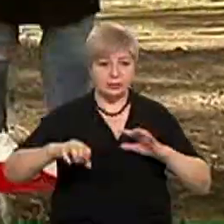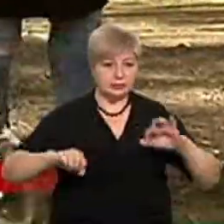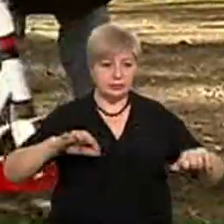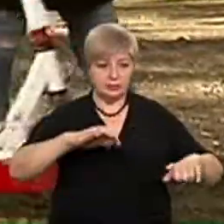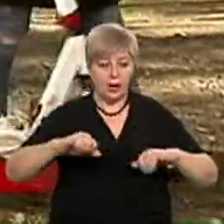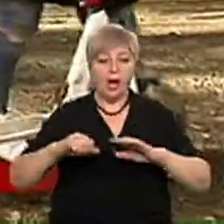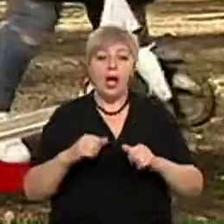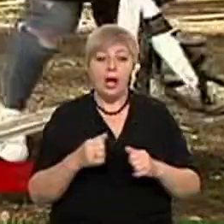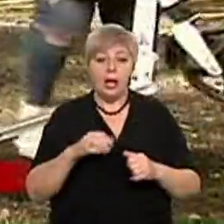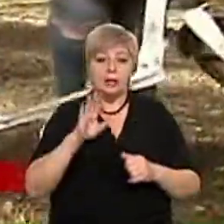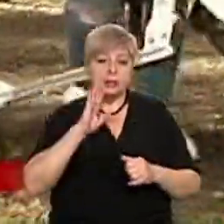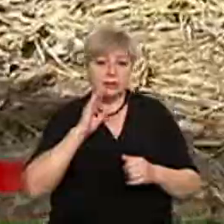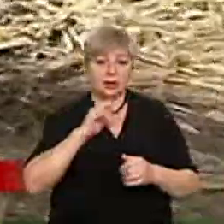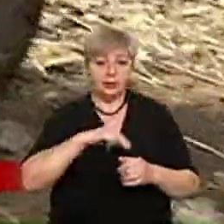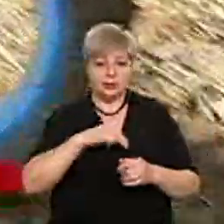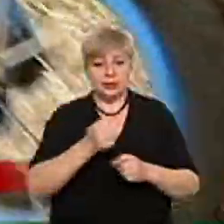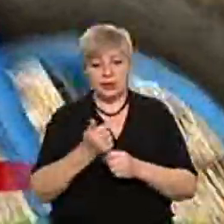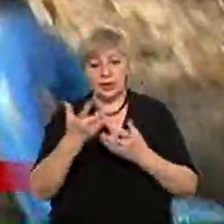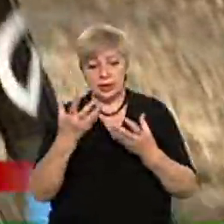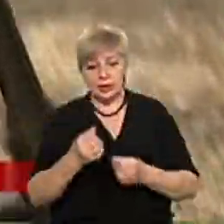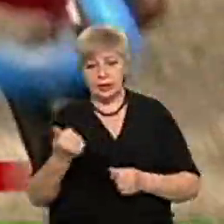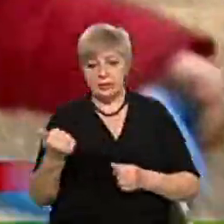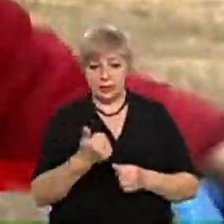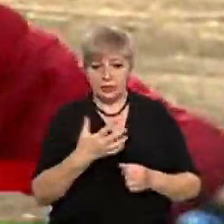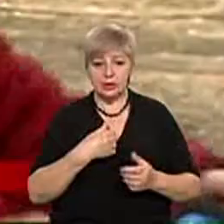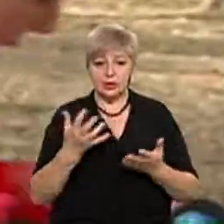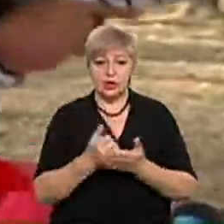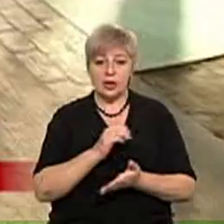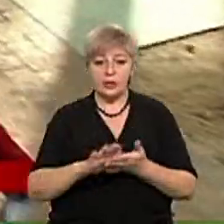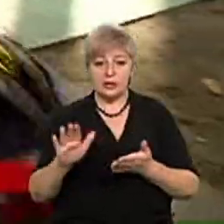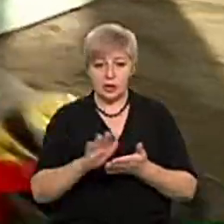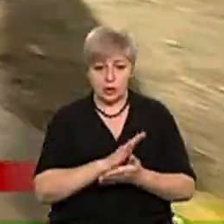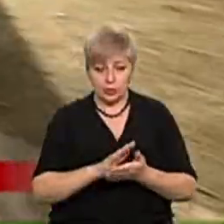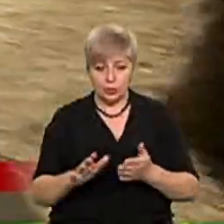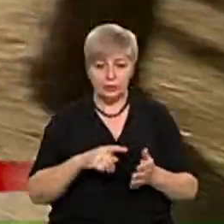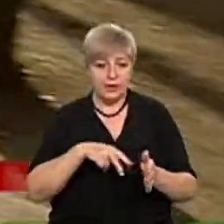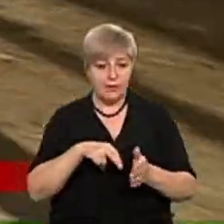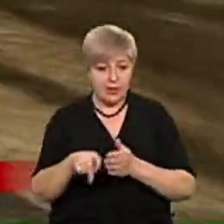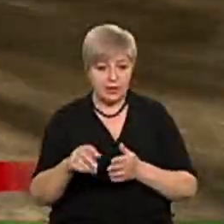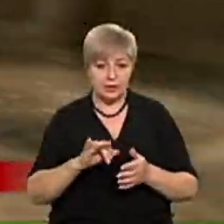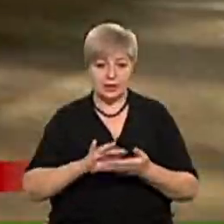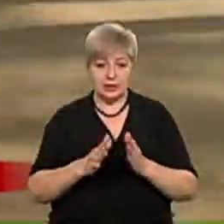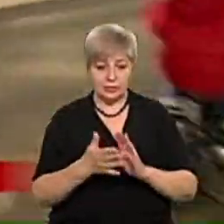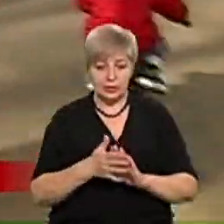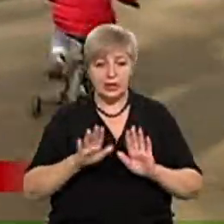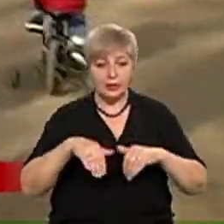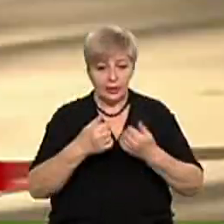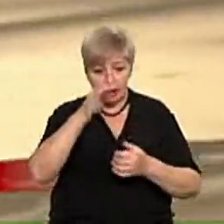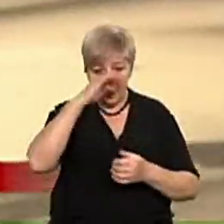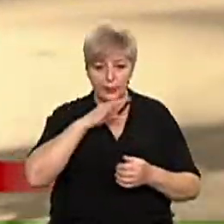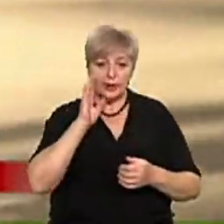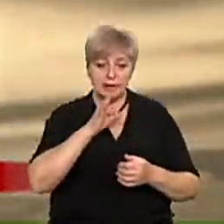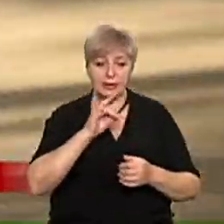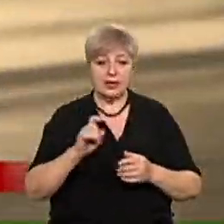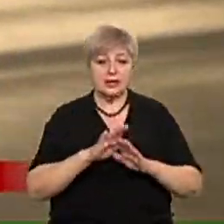Наталя працює кілька днів на тиждень і знайшла безкоштовний вихід із ситуації. Я тебе догоняю! Ей! Запропонувала батькам